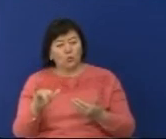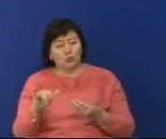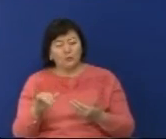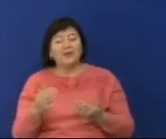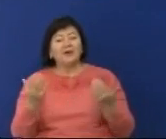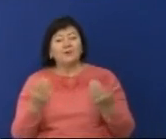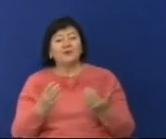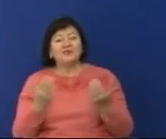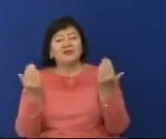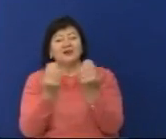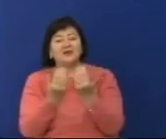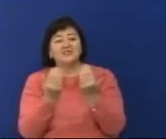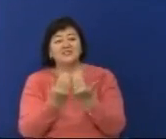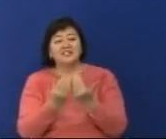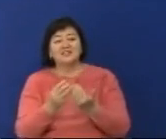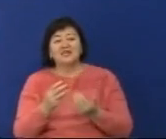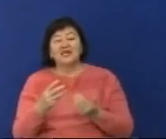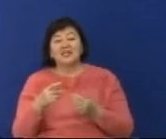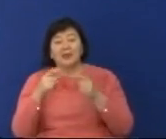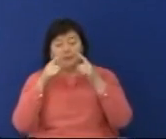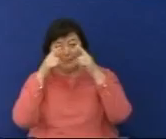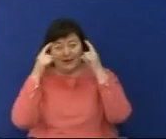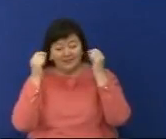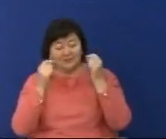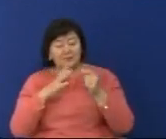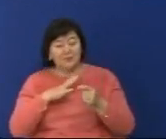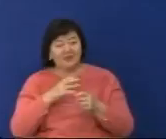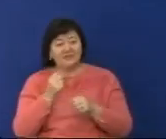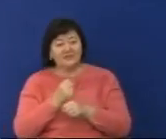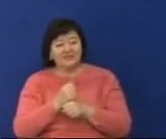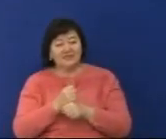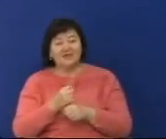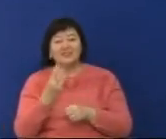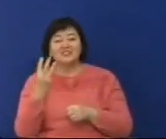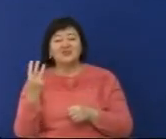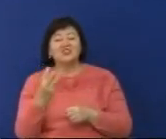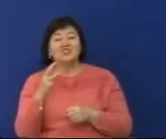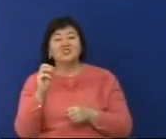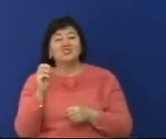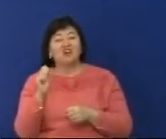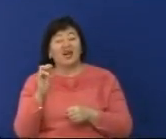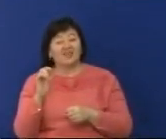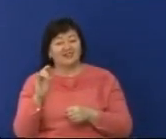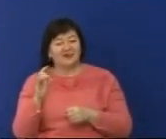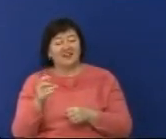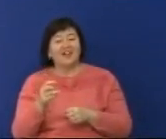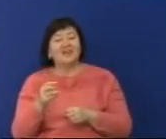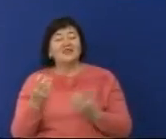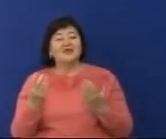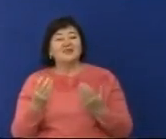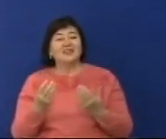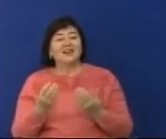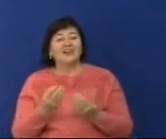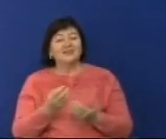орындауында концерт бі маскарат арқылы, көрімендерді театрдың үш басты жанры, комедия, драма және фарс бен